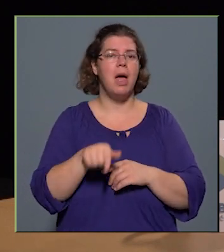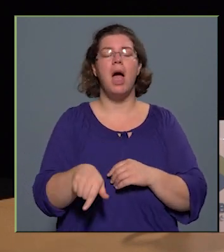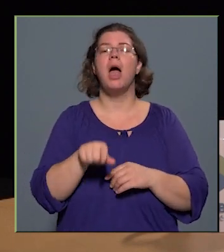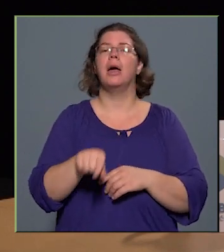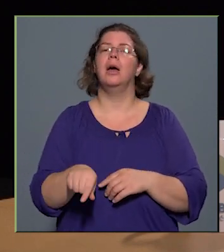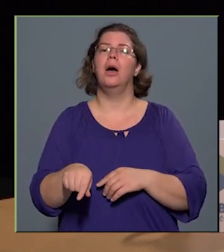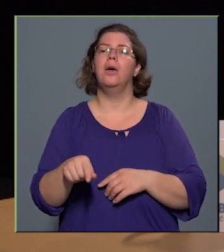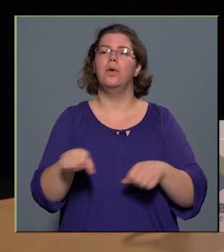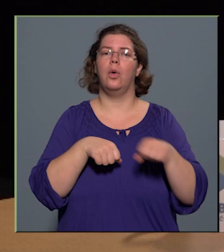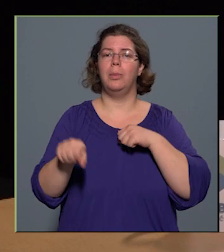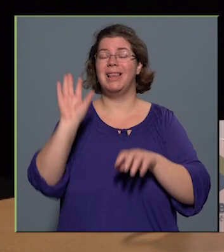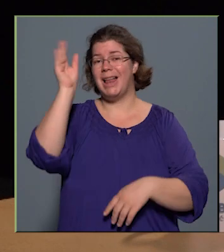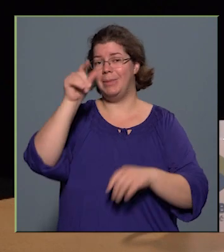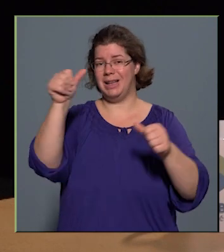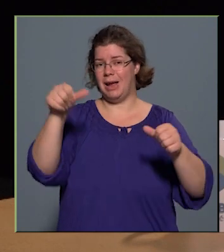állítani